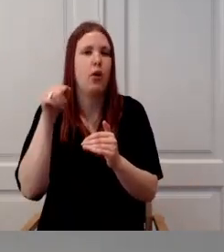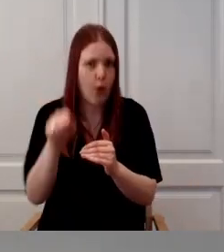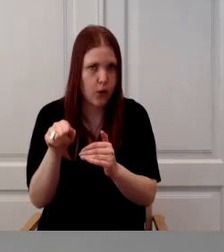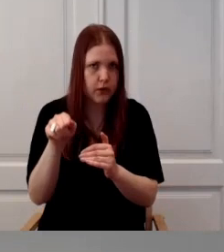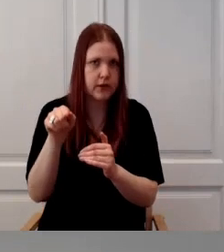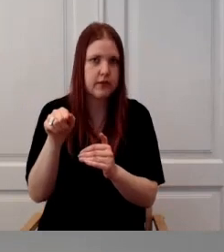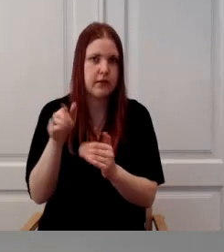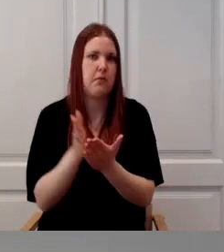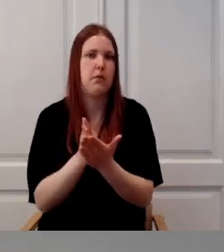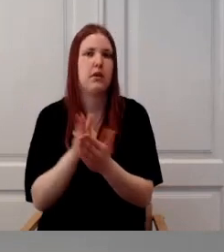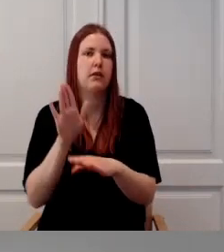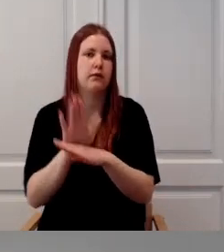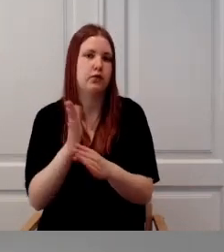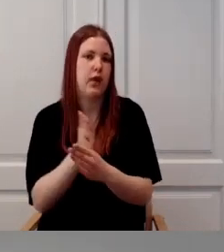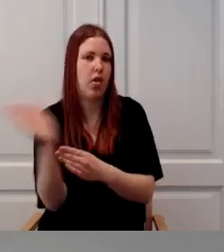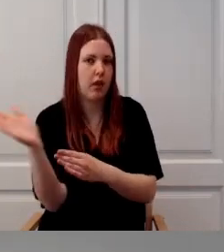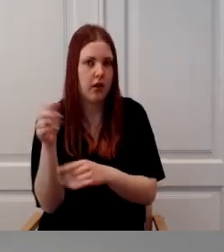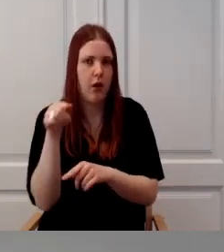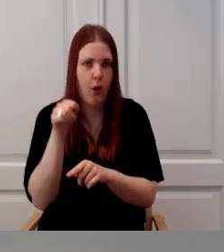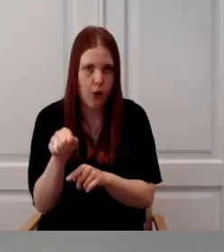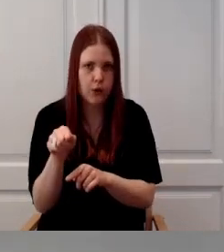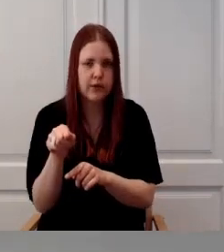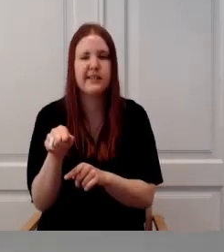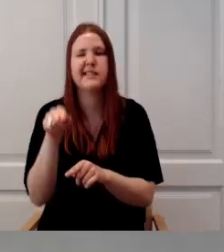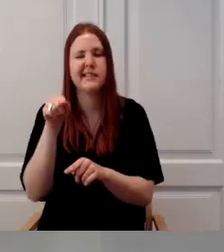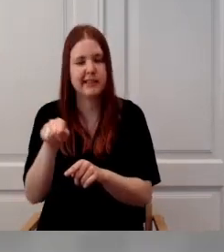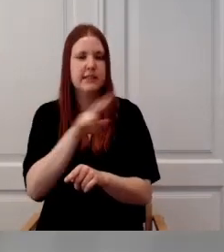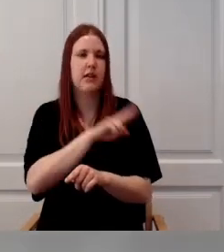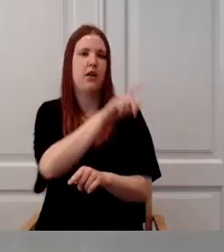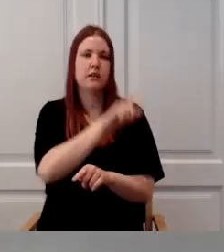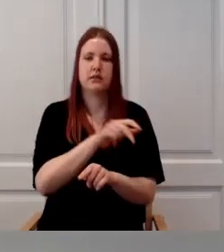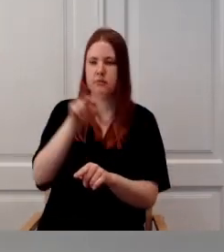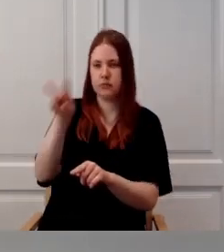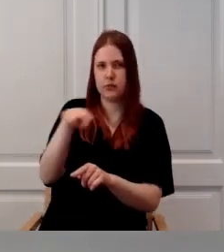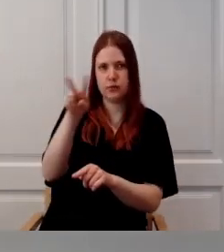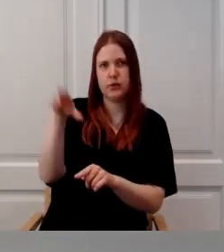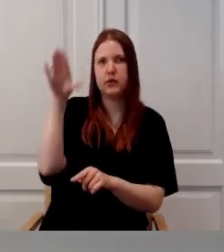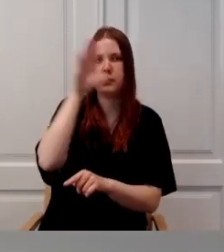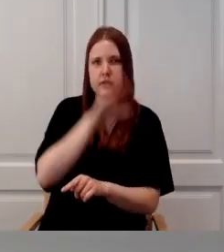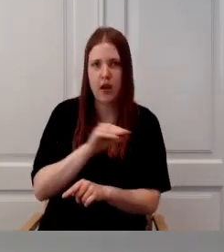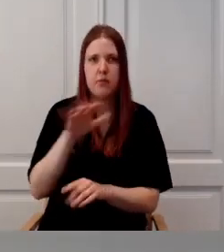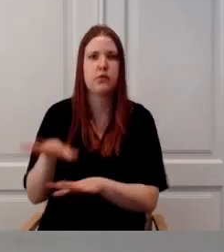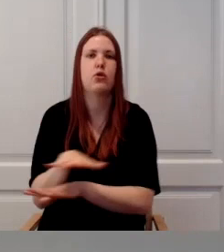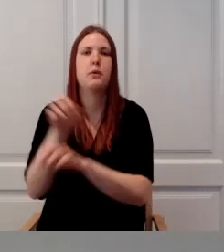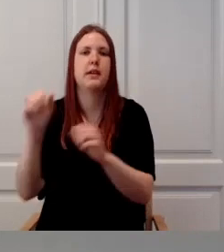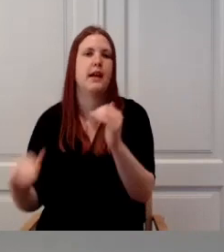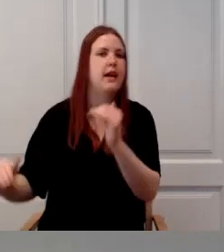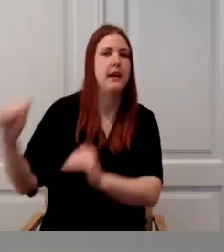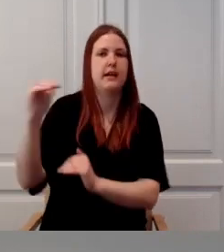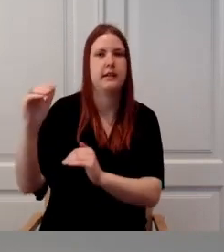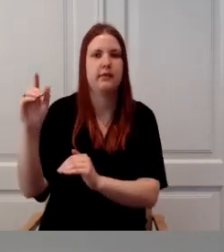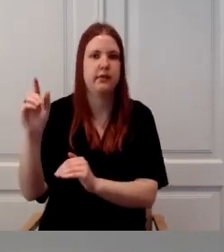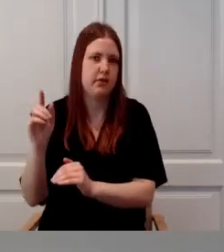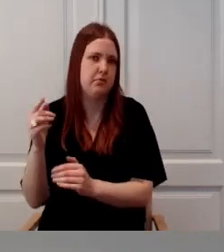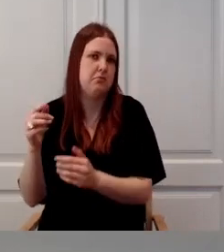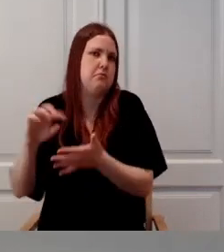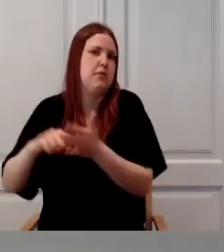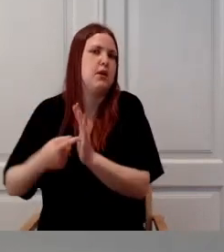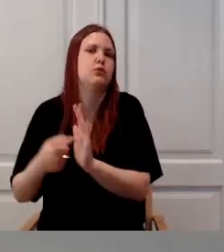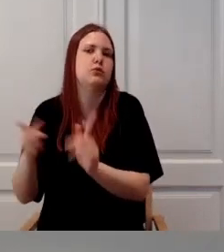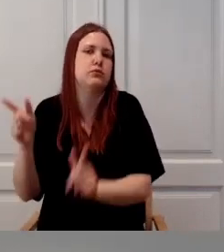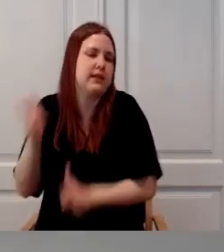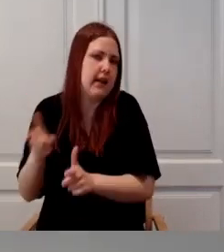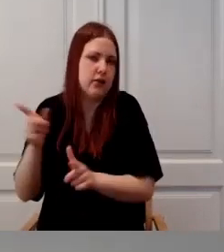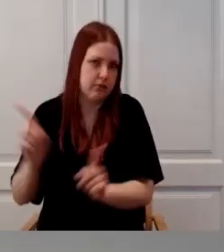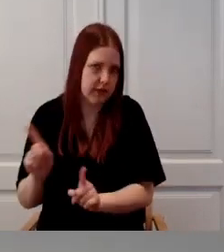saab hinnata juurde ka seda, mingil on domineeriv seisund. Ta ei pea seda hindamist, tavati pole see võimalik eristada. Võib olla ka,